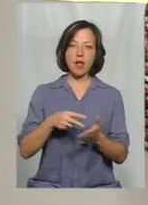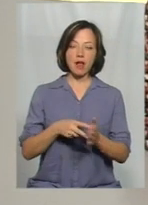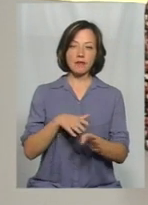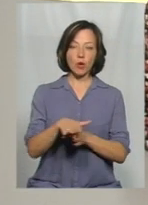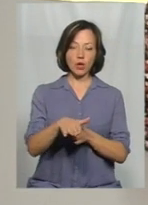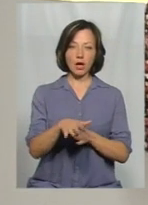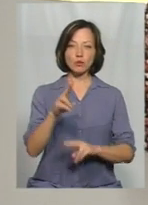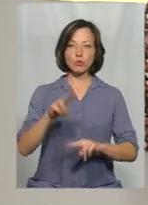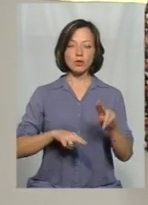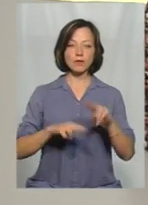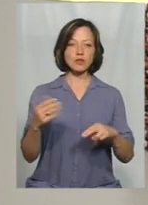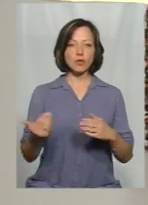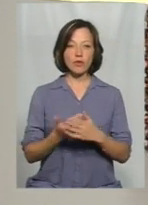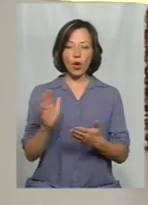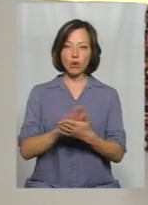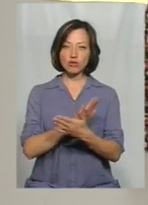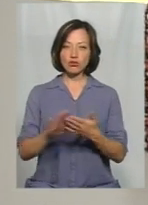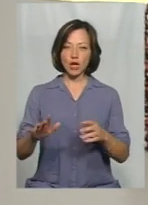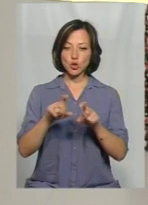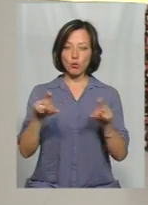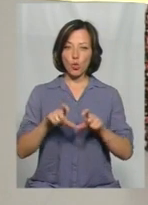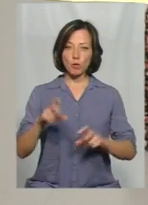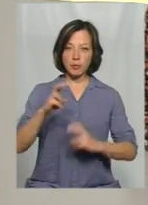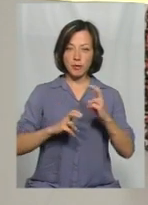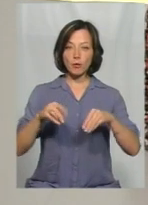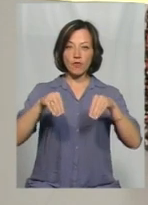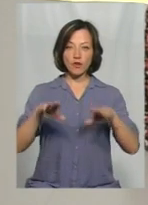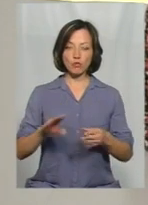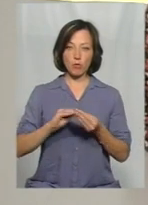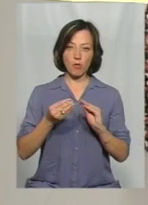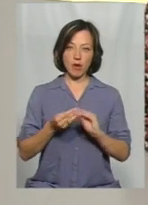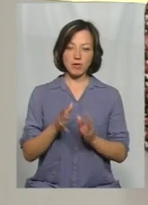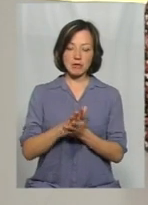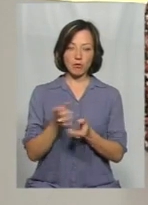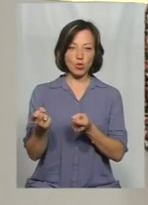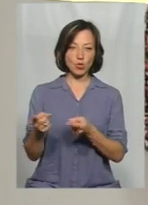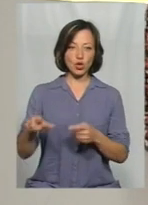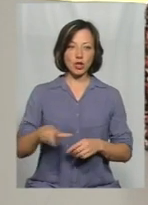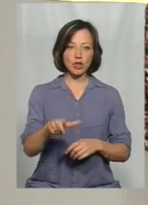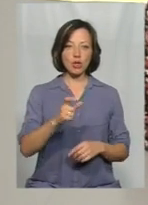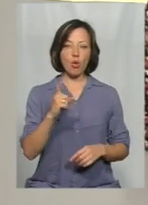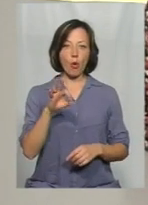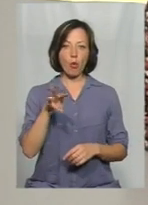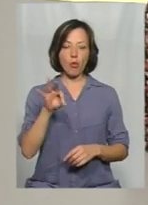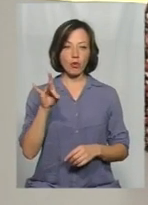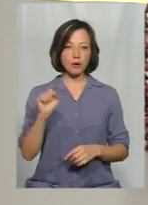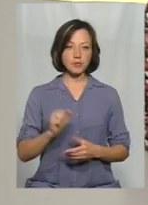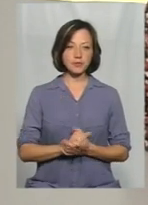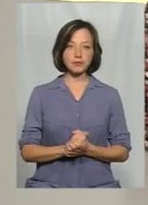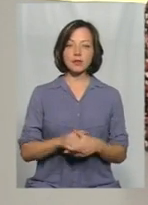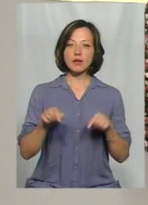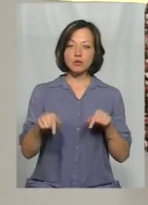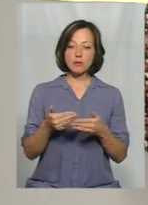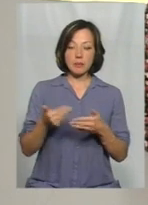робіт з будівництва нових очисних споруд підприємства, аби вирішити проблему забруднення річки Хомора. В цьому